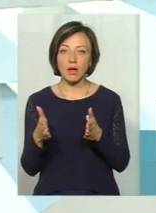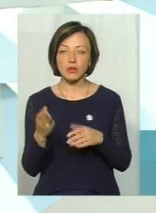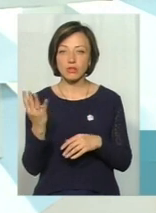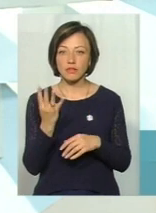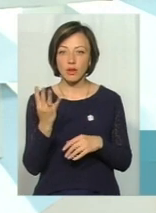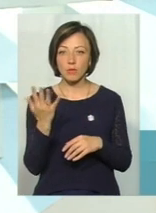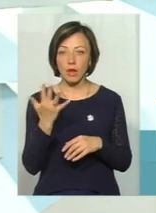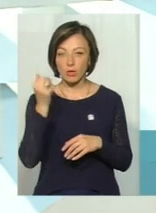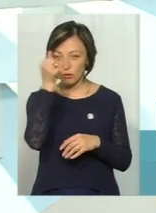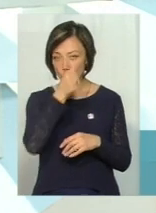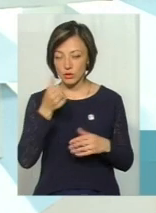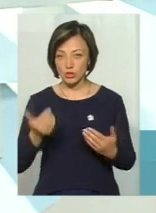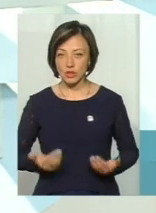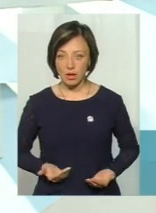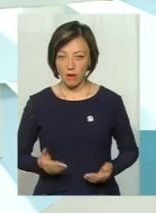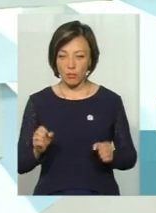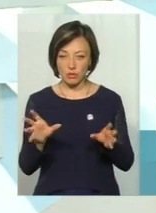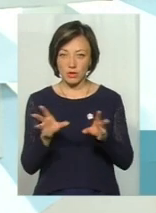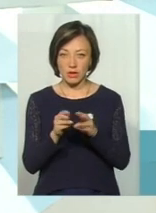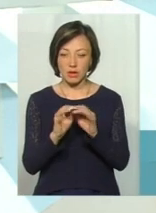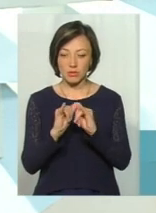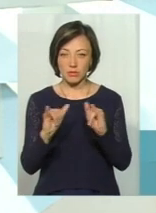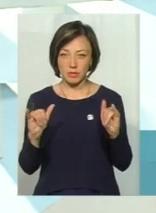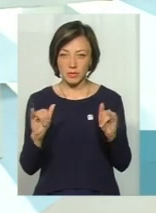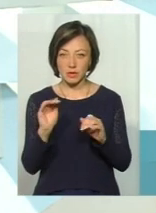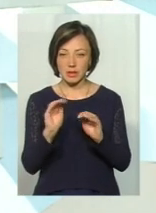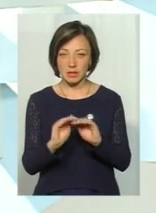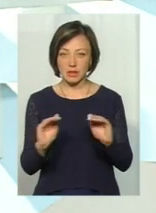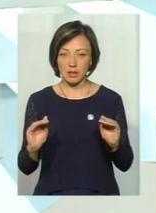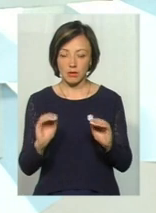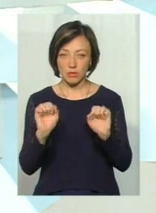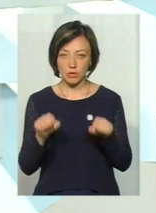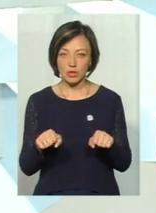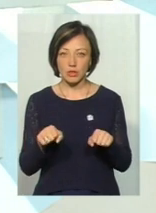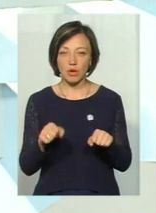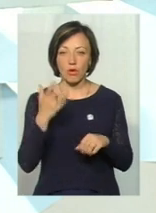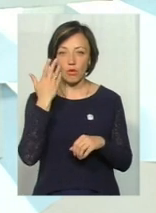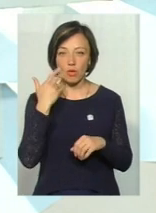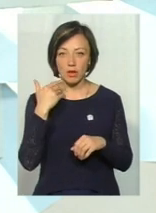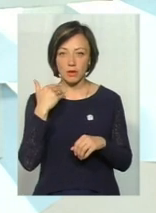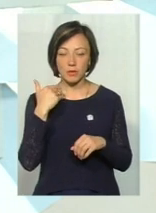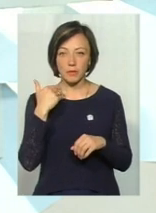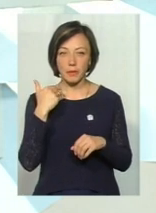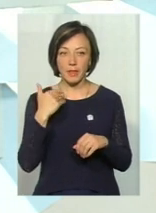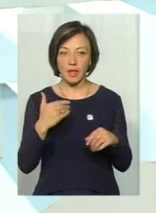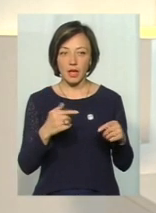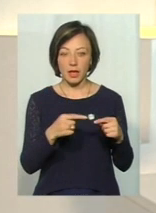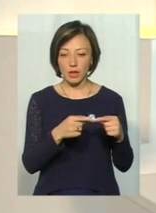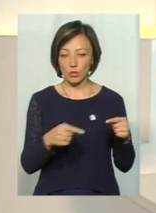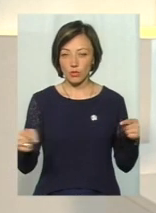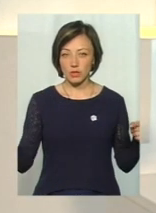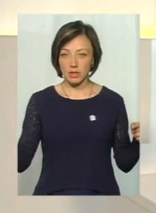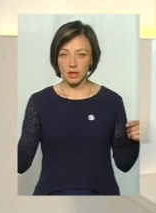році життя. І вже здатна до розмноження лише тоді, коли довжина тіла